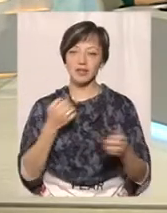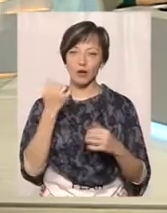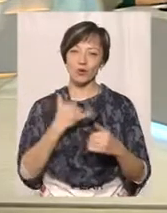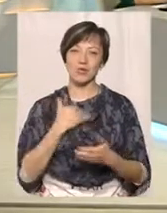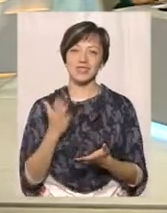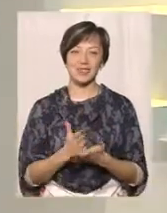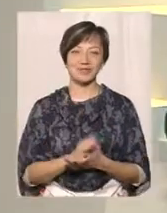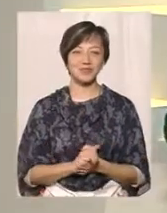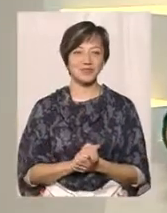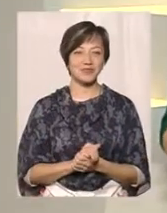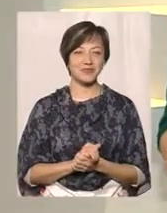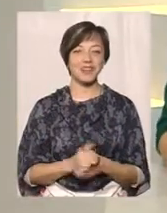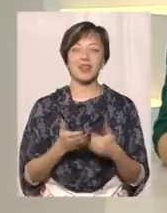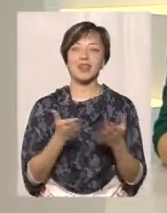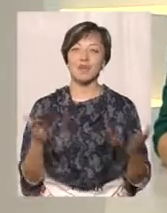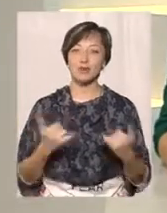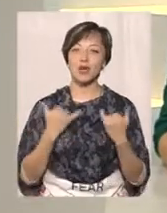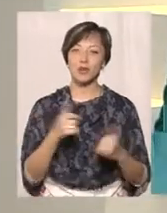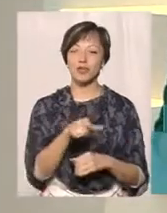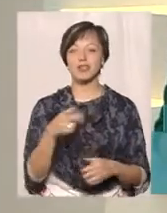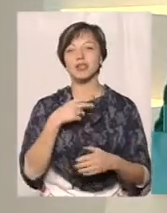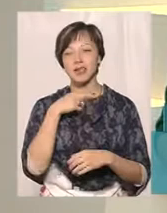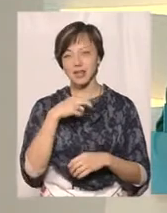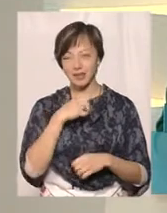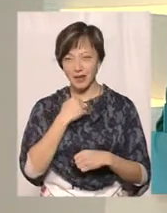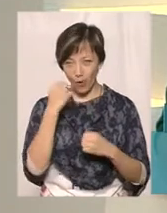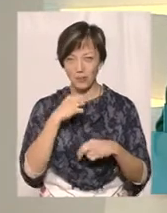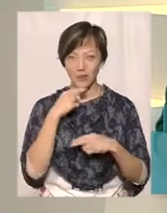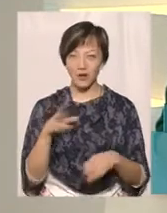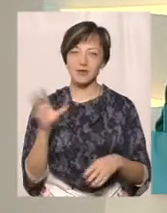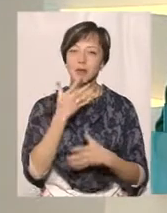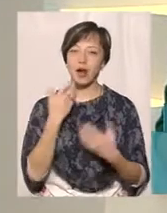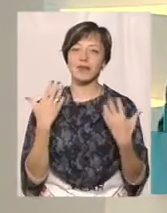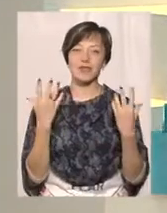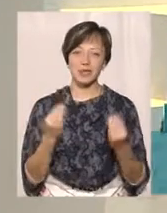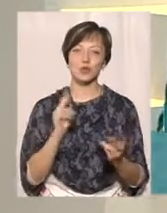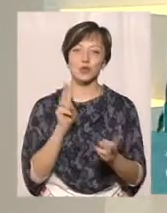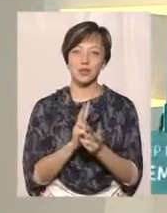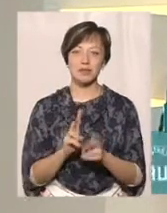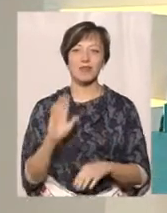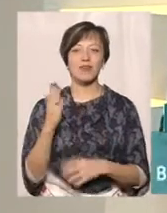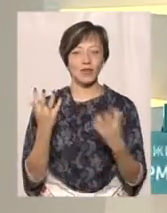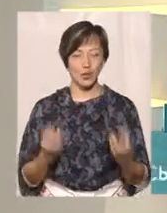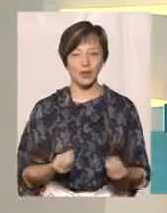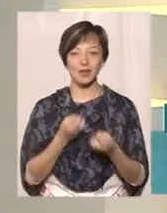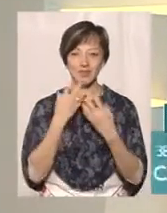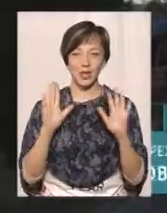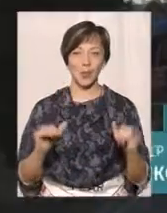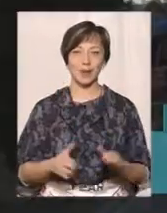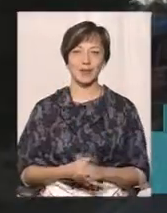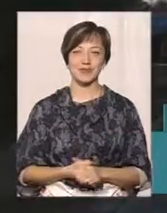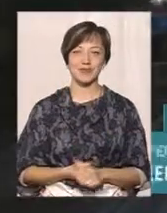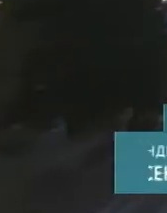нас є. Дякую. І вам, жановні глядачі, дякуємо за увагу. Всім гарних вихідних. Зустрінемося вже вівторок. На все добре.